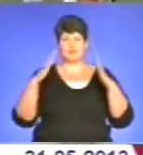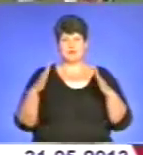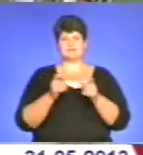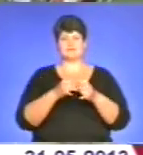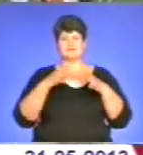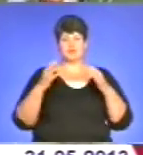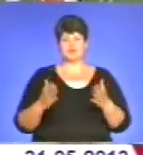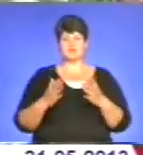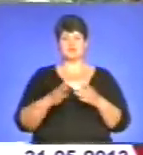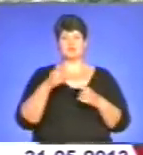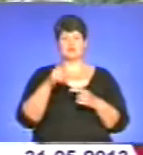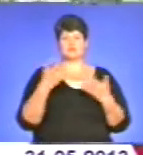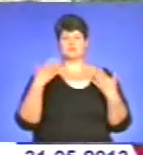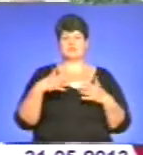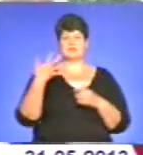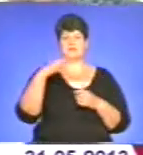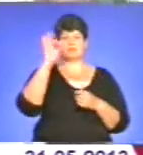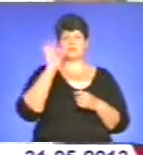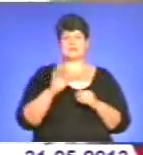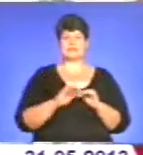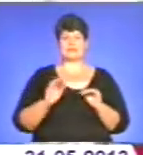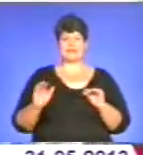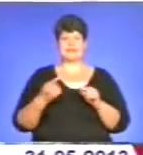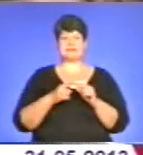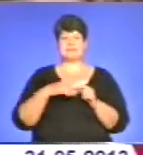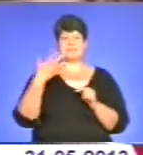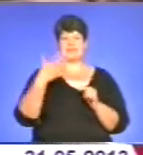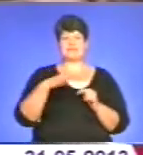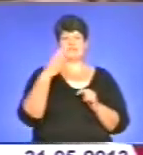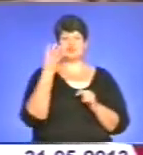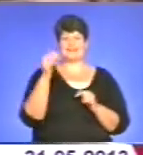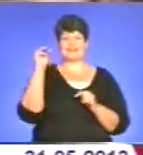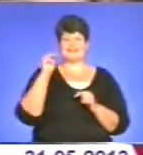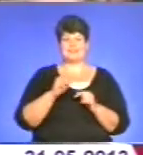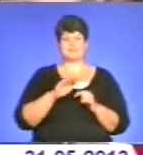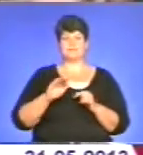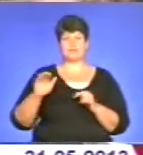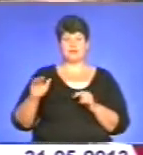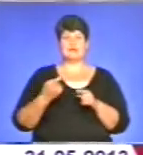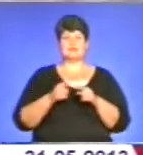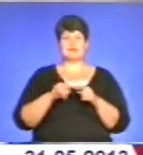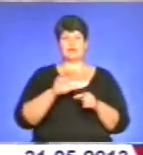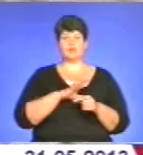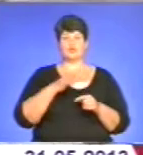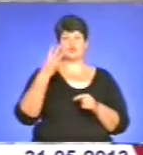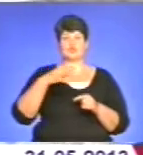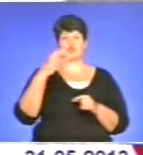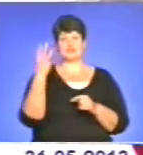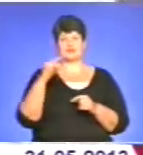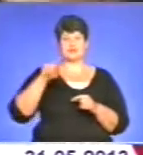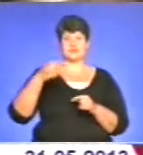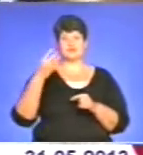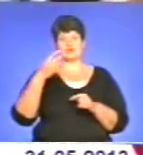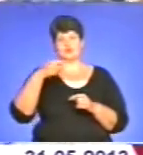відпочиватиме більше 50% дітей, тобто 54 тисячі школярів. Торік це було 43-45%.